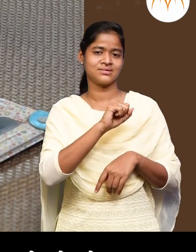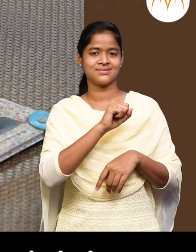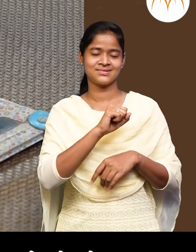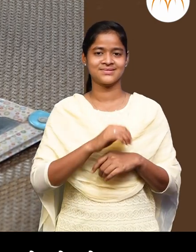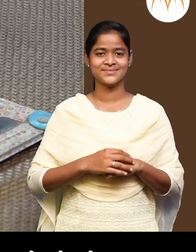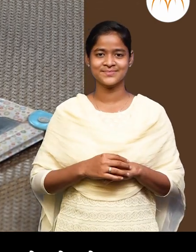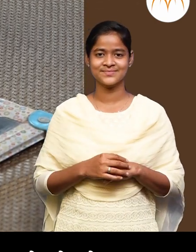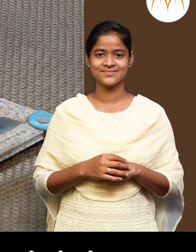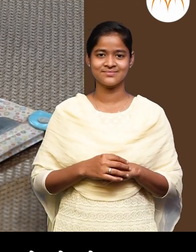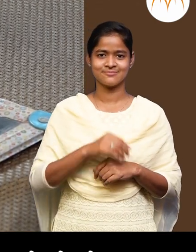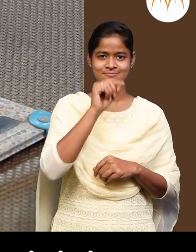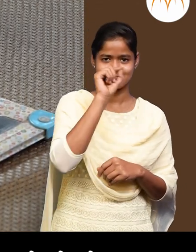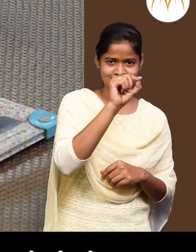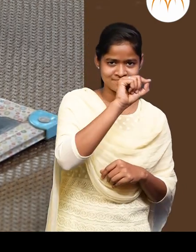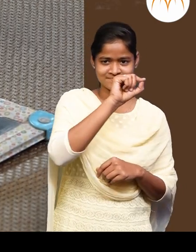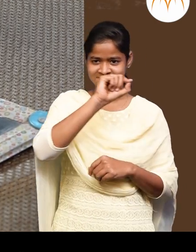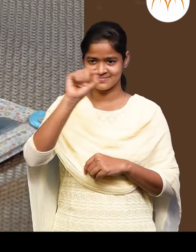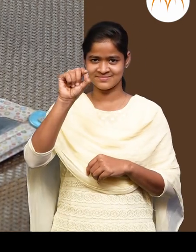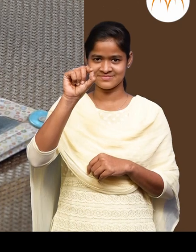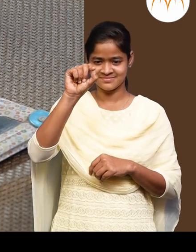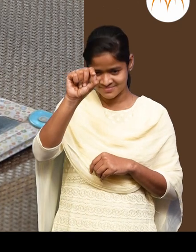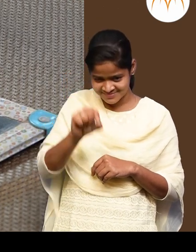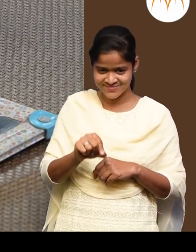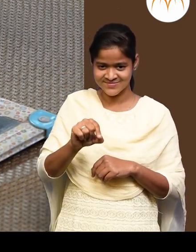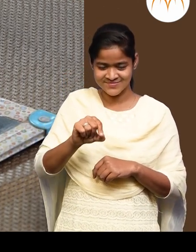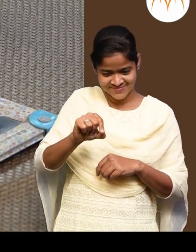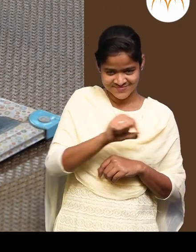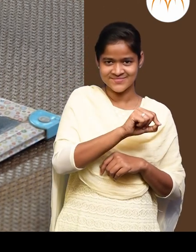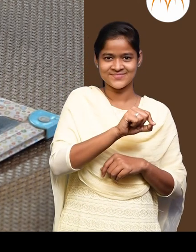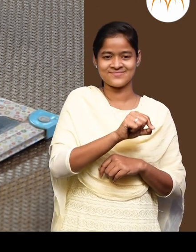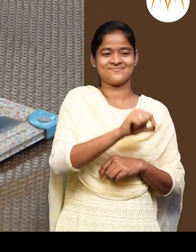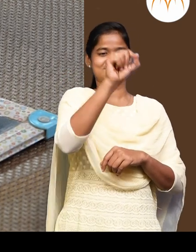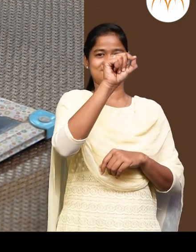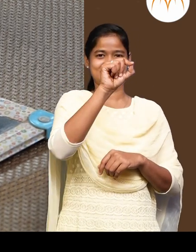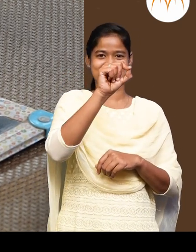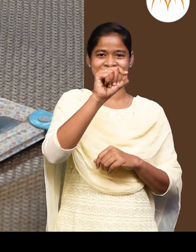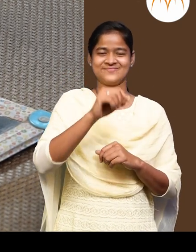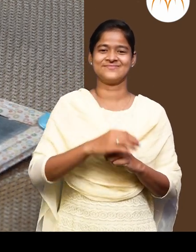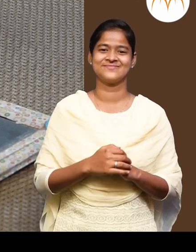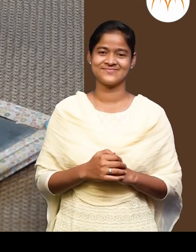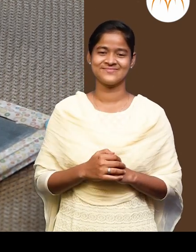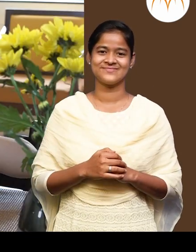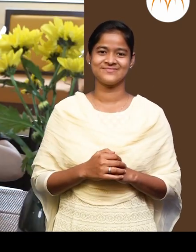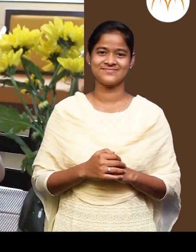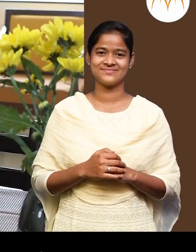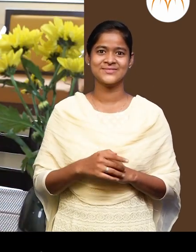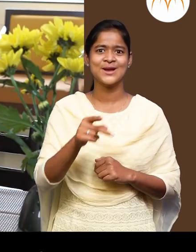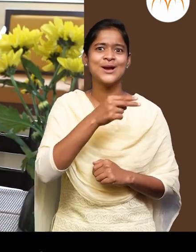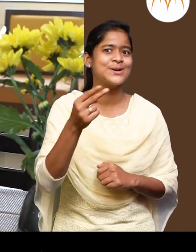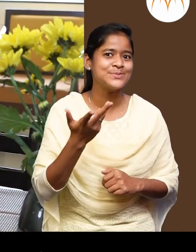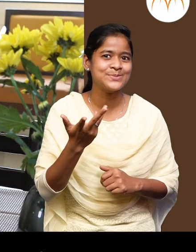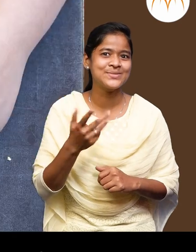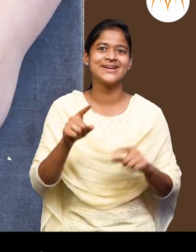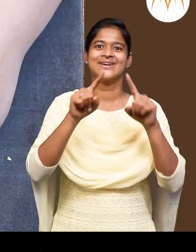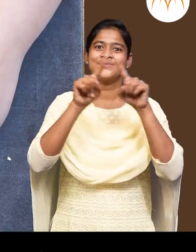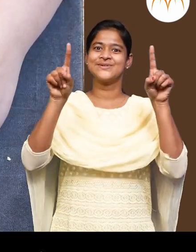जोडले आसे करत सगल जोडले बरोबर यहाला काय मन्टात? चव कों बरोबर आणि